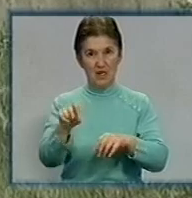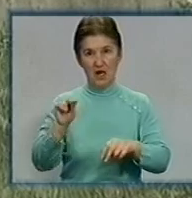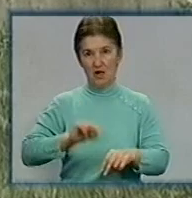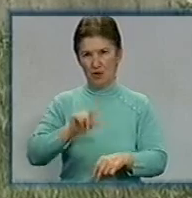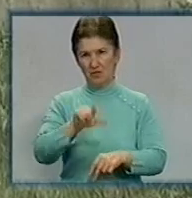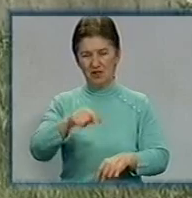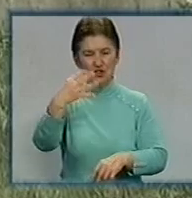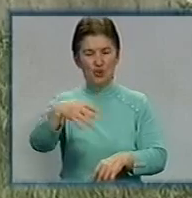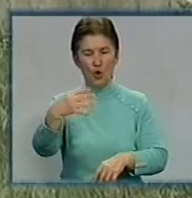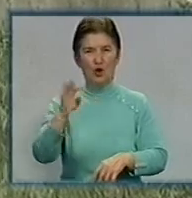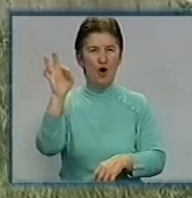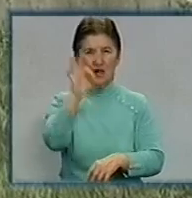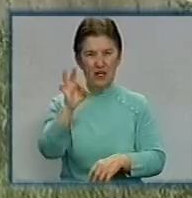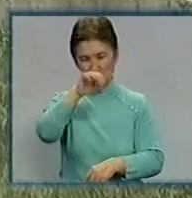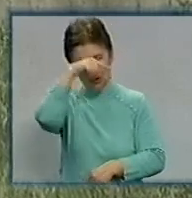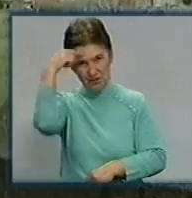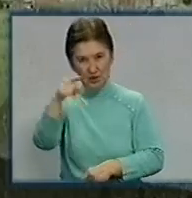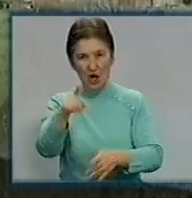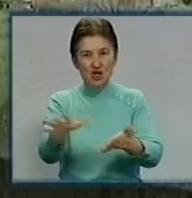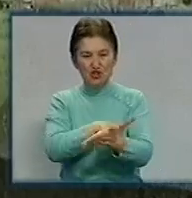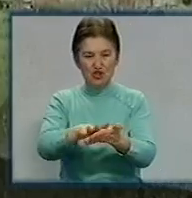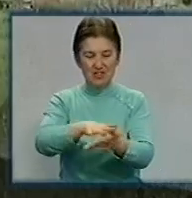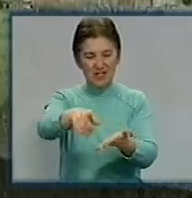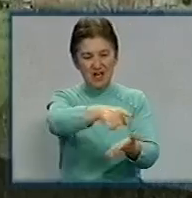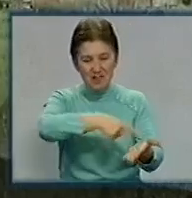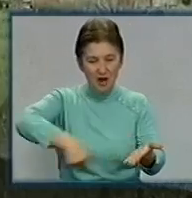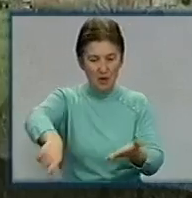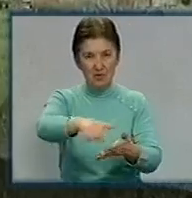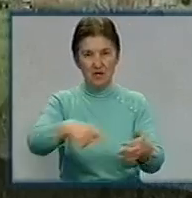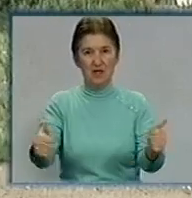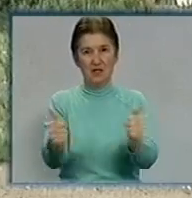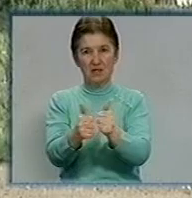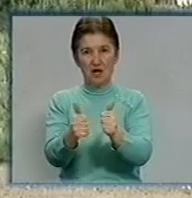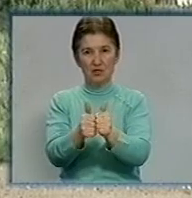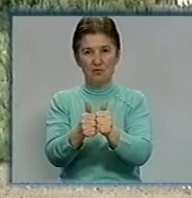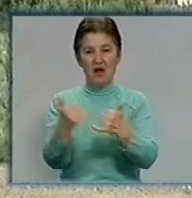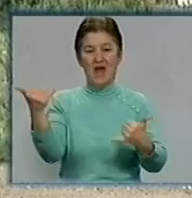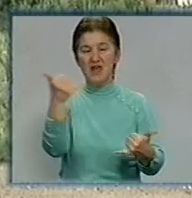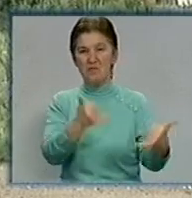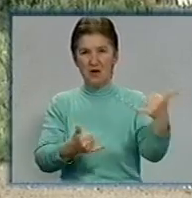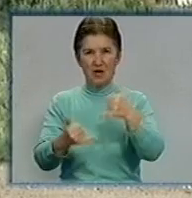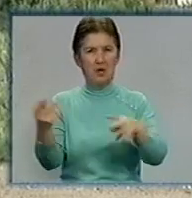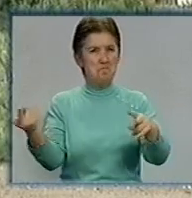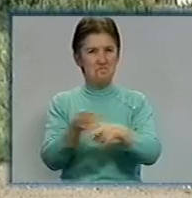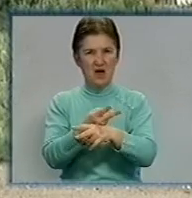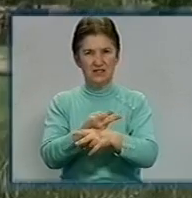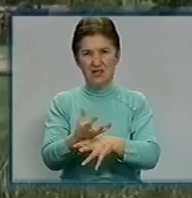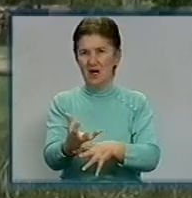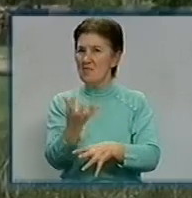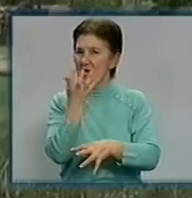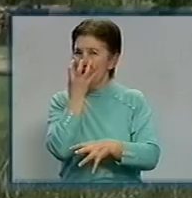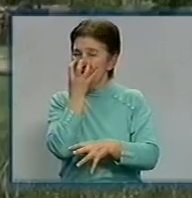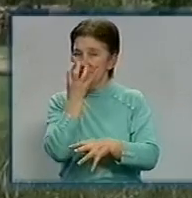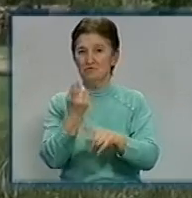-градусну спеку чистили відстійник стоків. Біля ями з хімікатами працювали без респіраторів. За порушення правил безпеки на підприємстві,